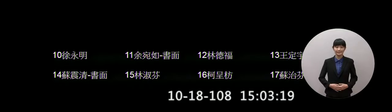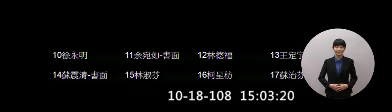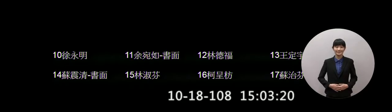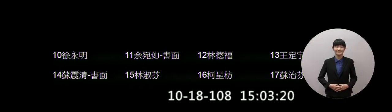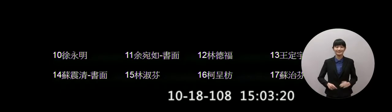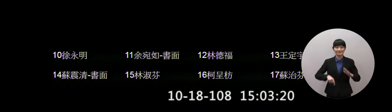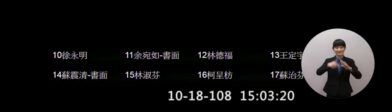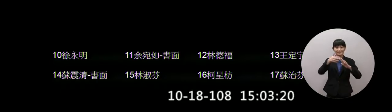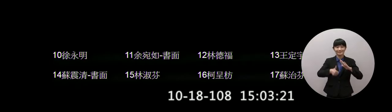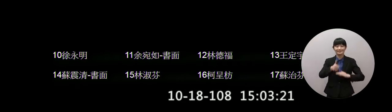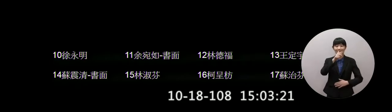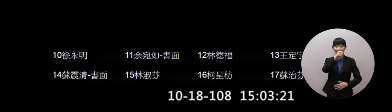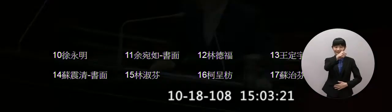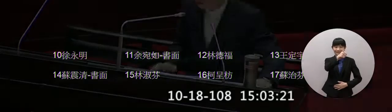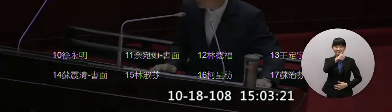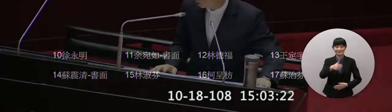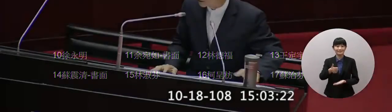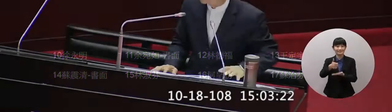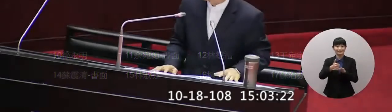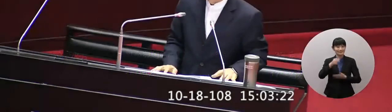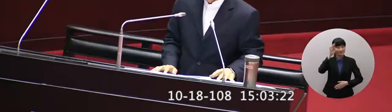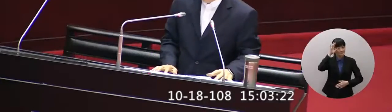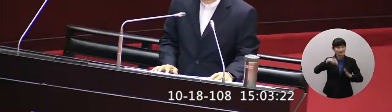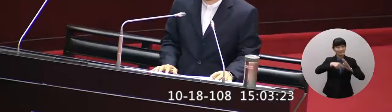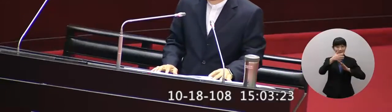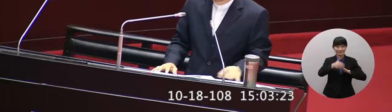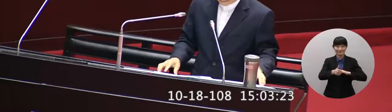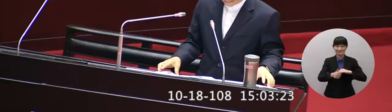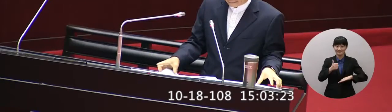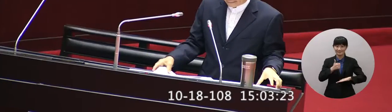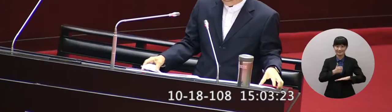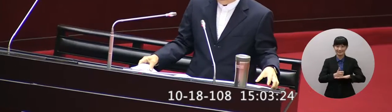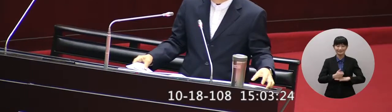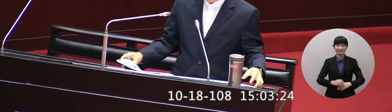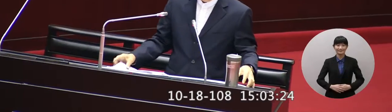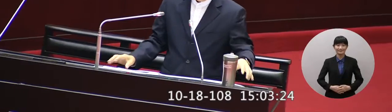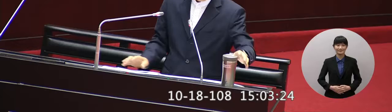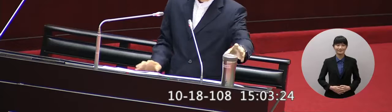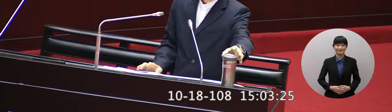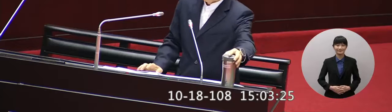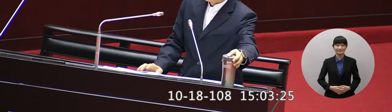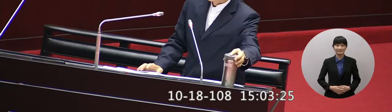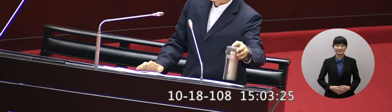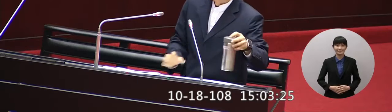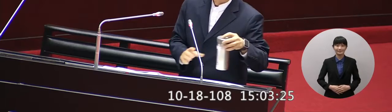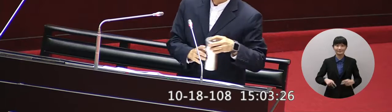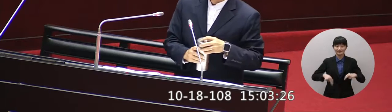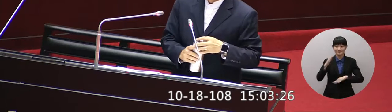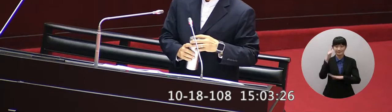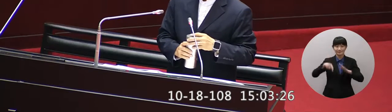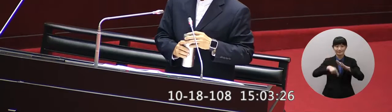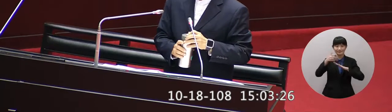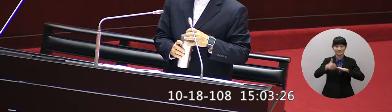謝謝院長我們是不是請一下蘇院長請行政院蘇院長